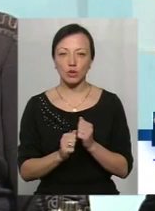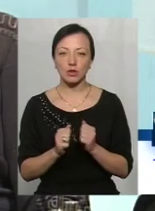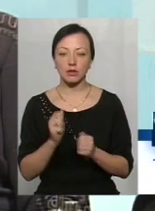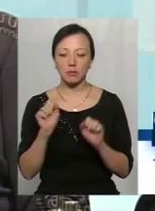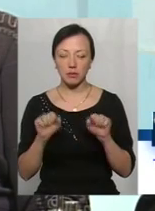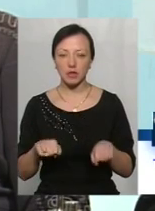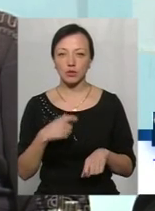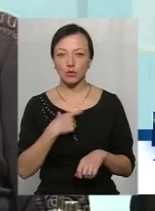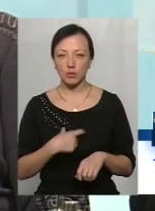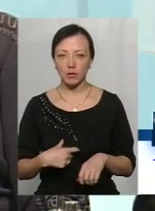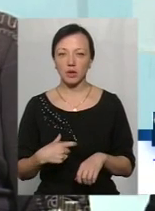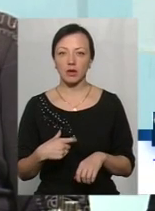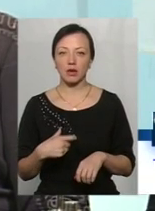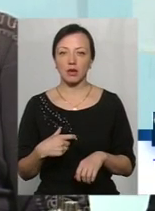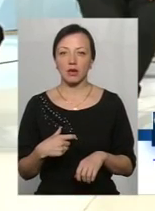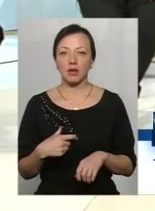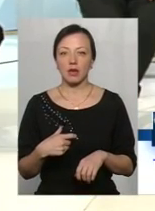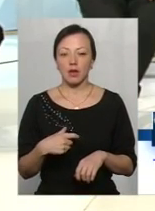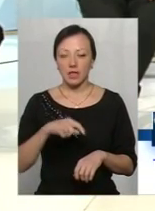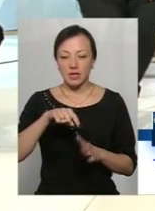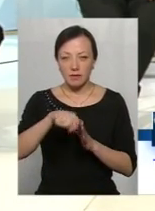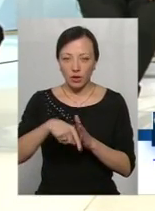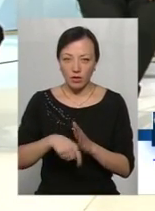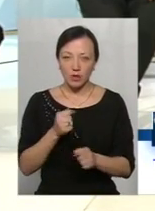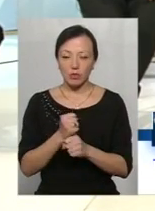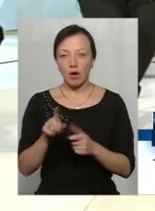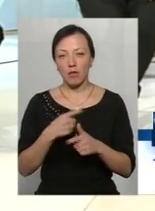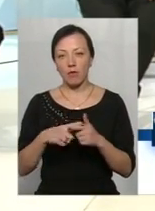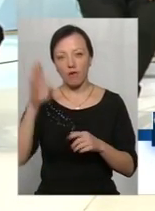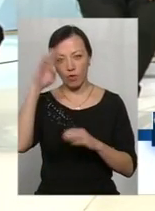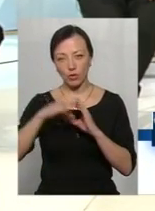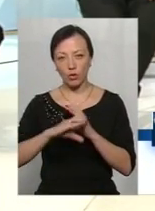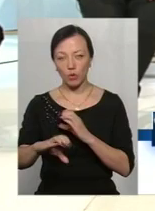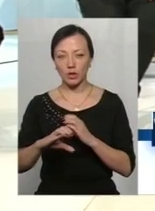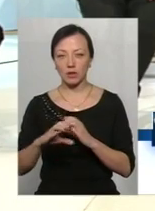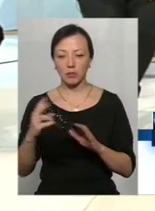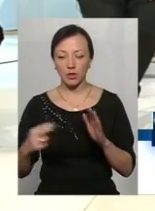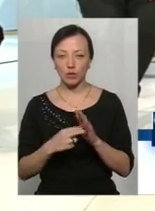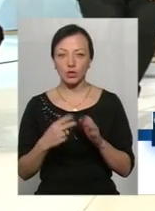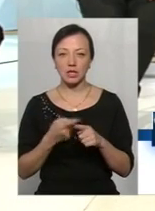набрати води, запустити сверловини чи водогони провести. Це в найближчій